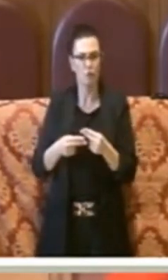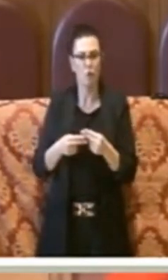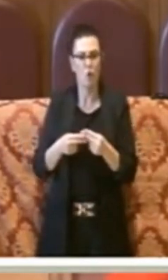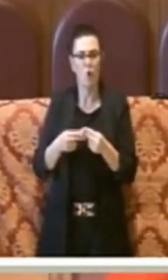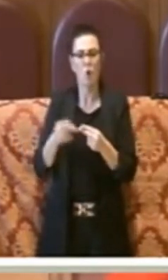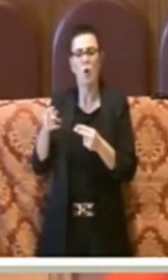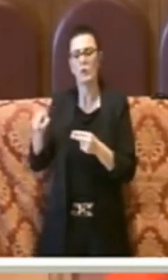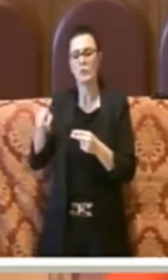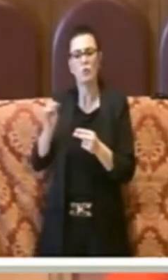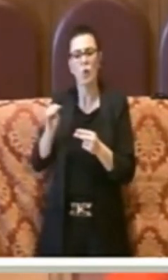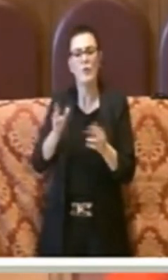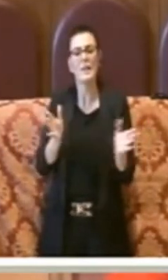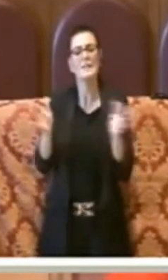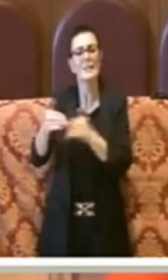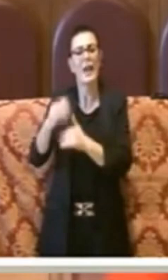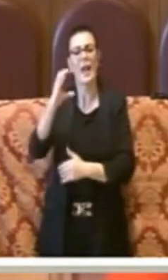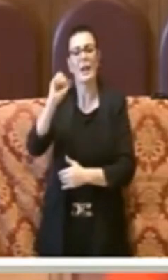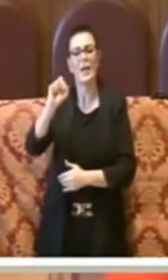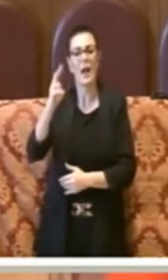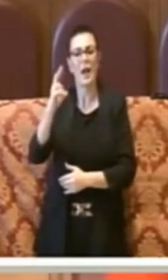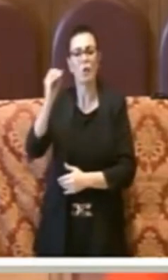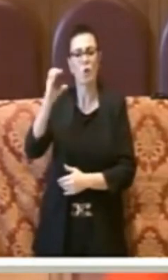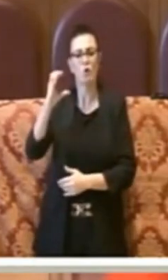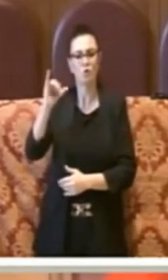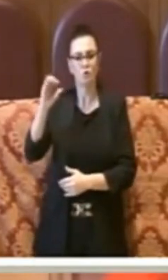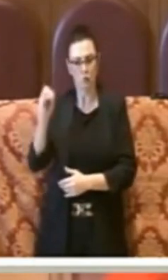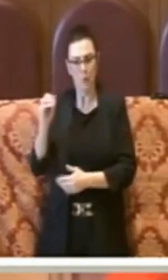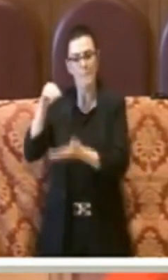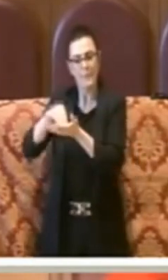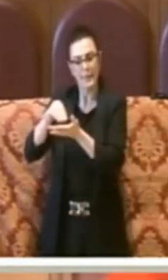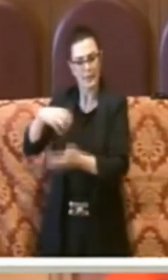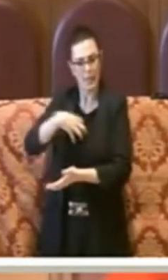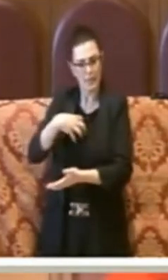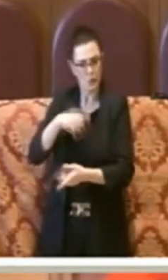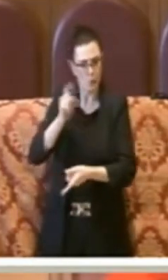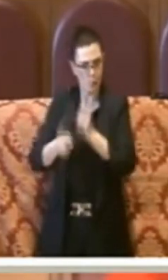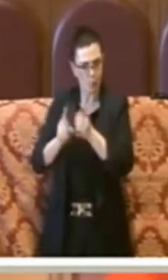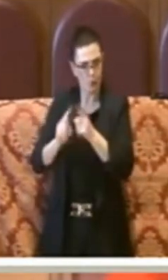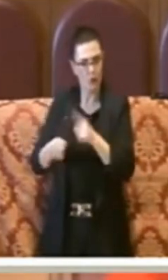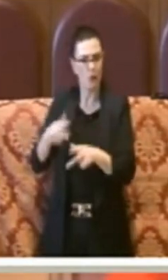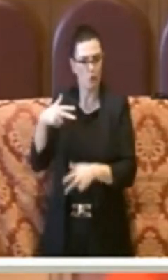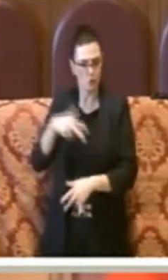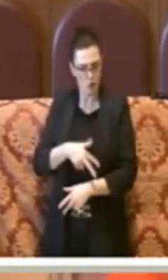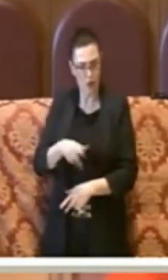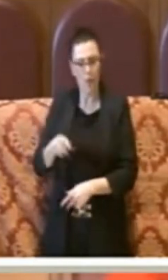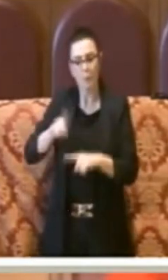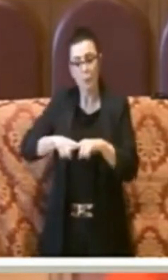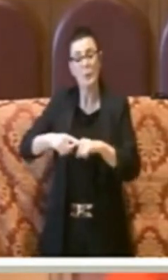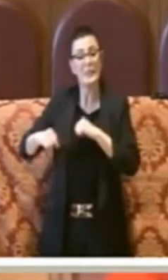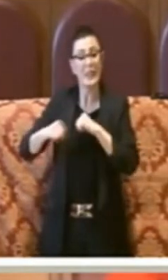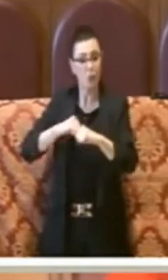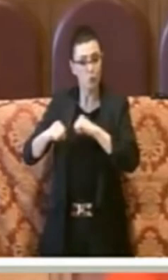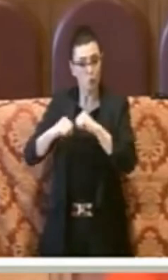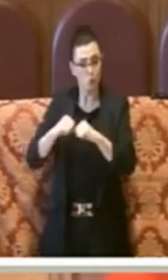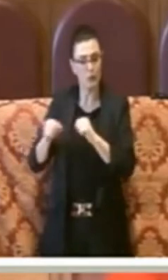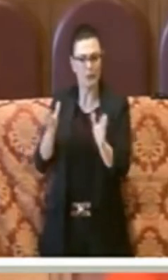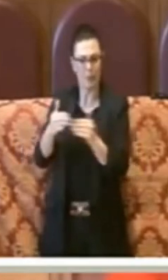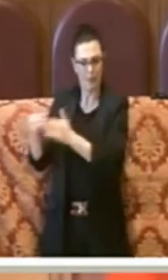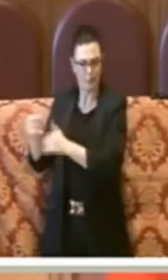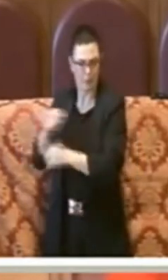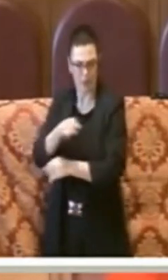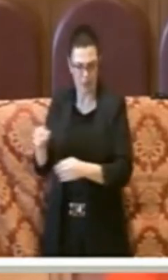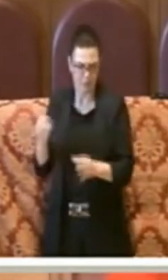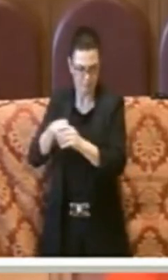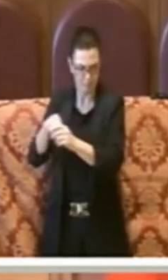sala del carroccio, presente l'assessore delle politiche sociali e tutti i direttori dei dipartimenti direttamente interessati.